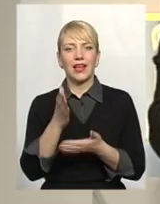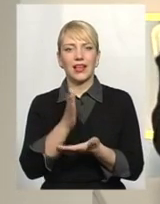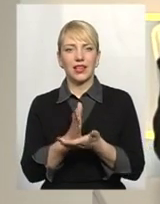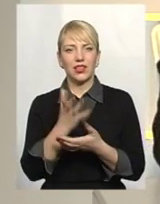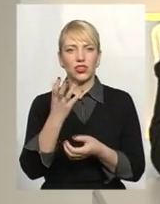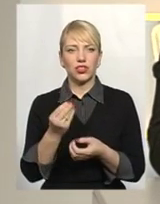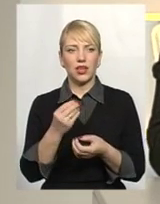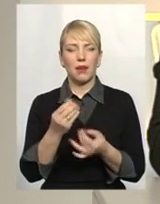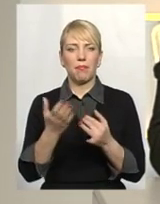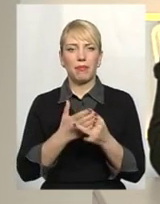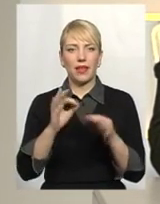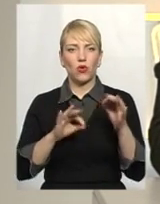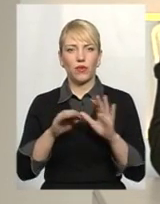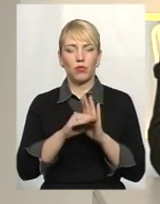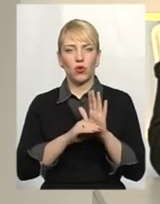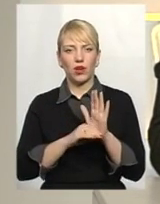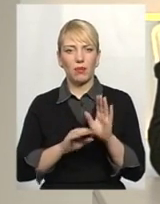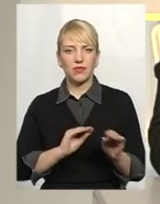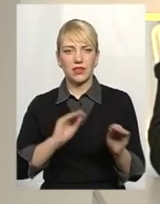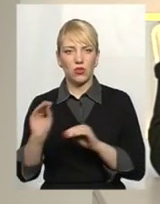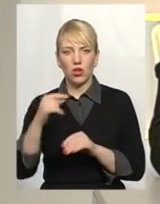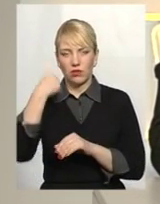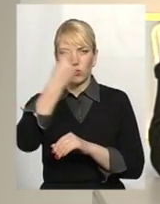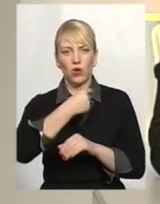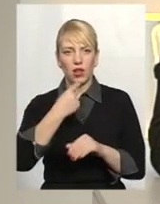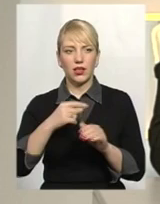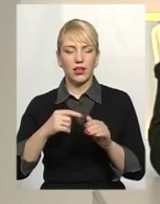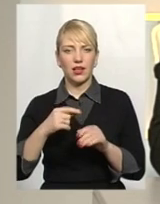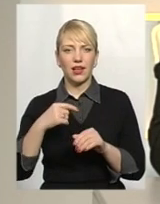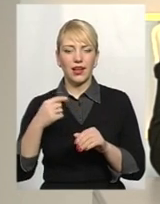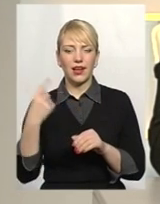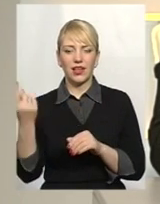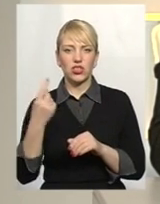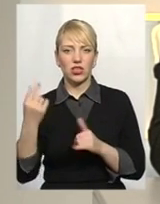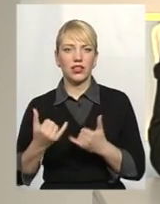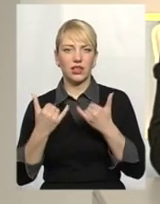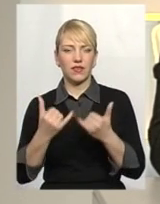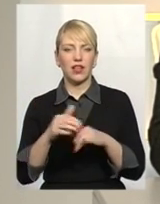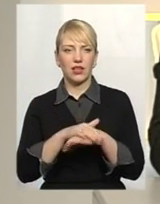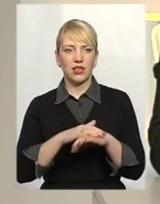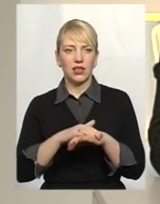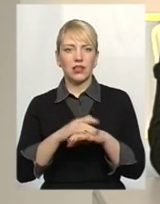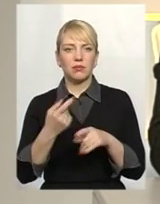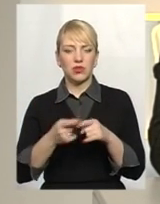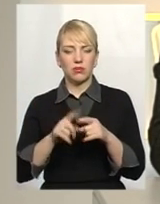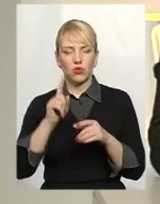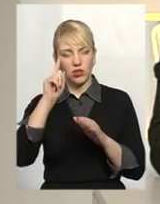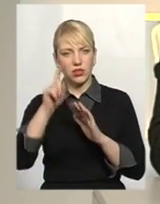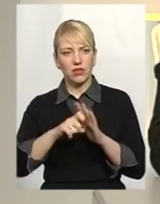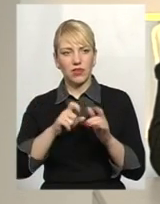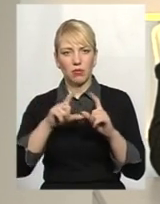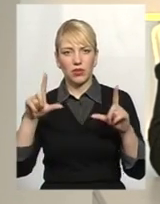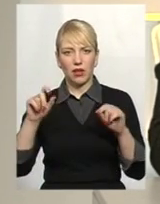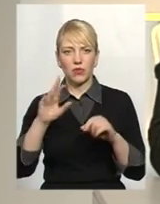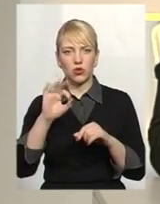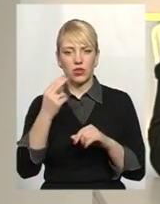іще пільгові програми встановлення індивідуальних лічильників для певної категорії населення. І про це можна дізнатися в Департаменті